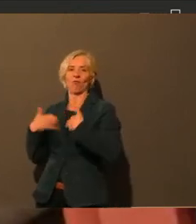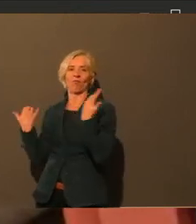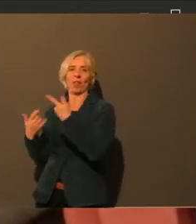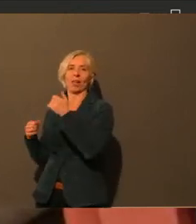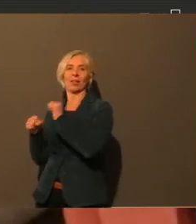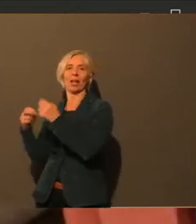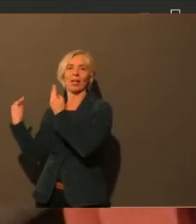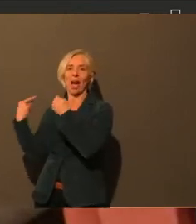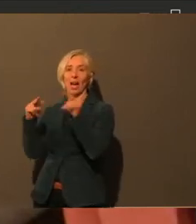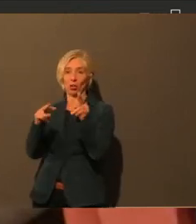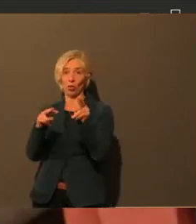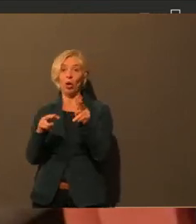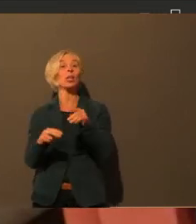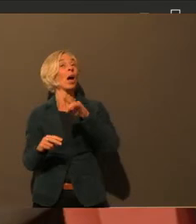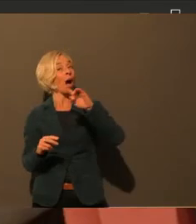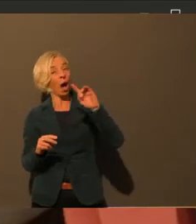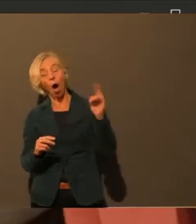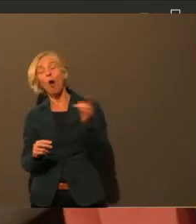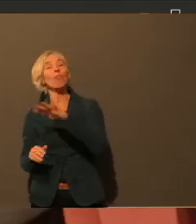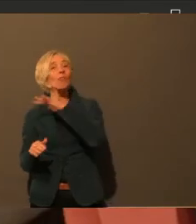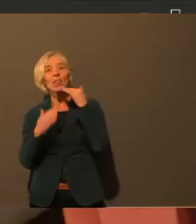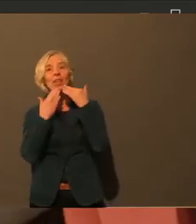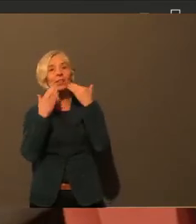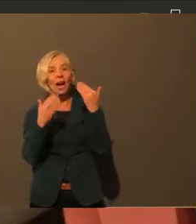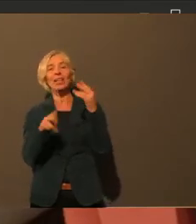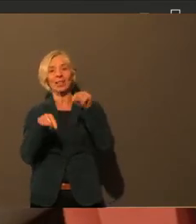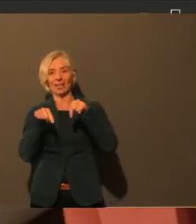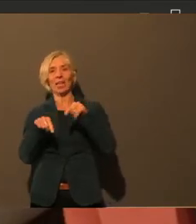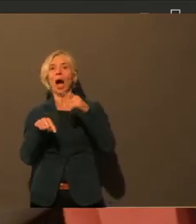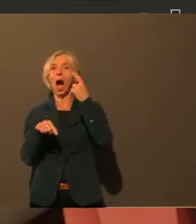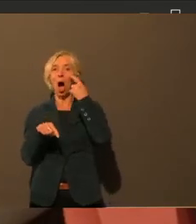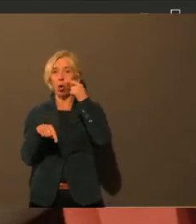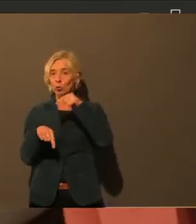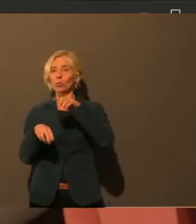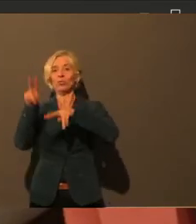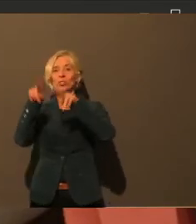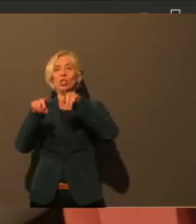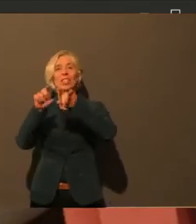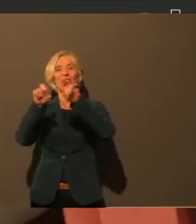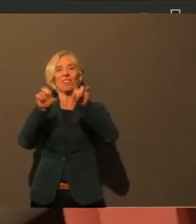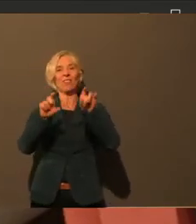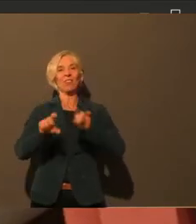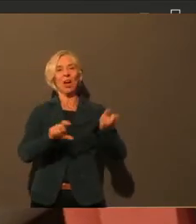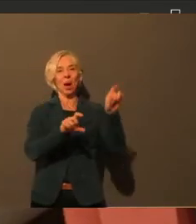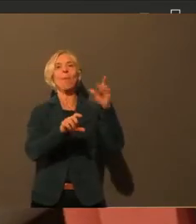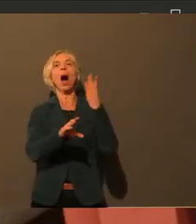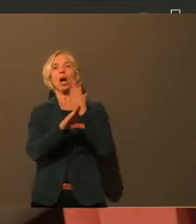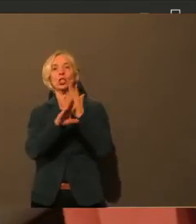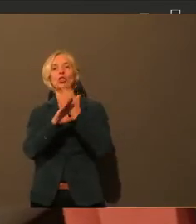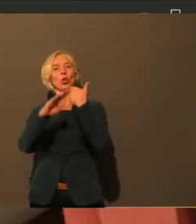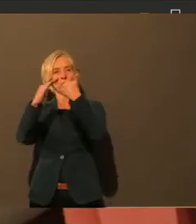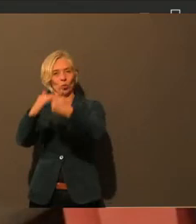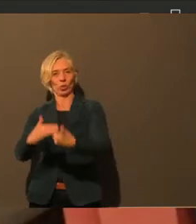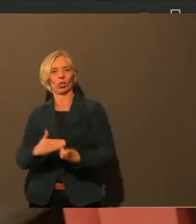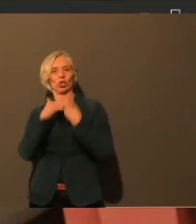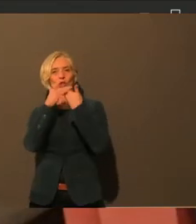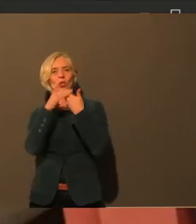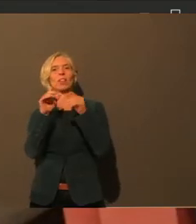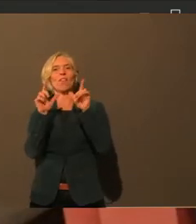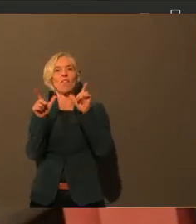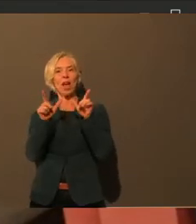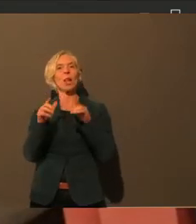Wochen auch WLAN-Router gesponsert haben, weil sie einfach auch das Distanzlernen an den Schulen auch fördern wollen und da einfach auch